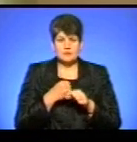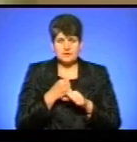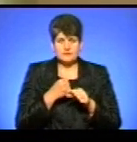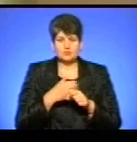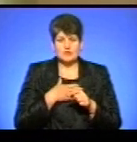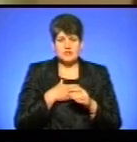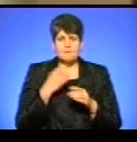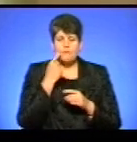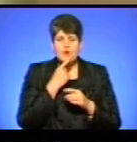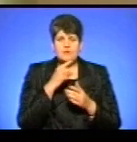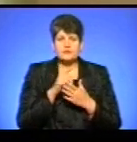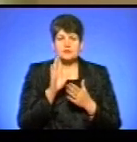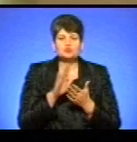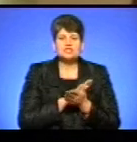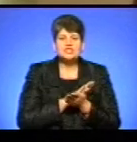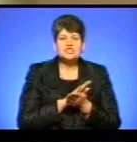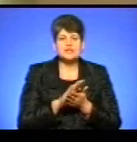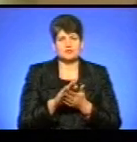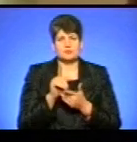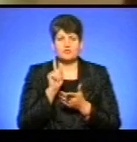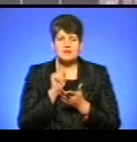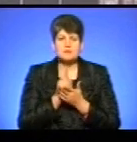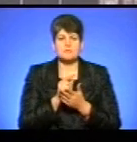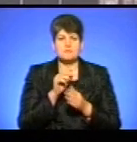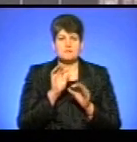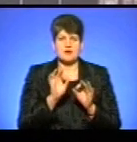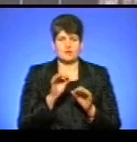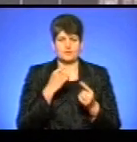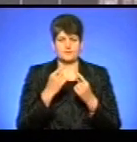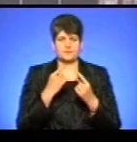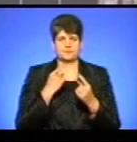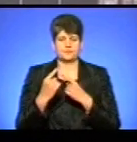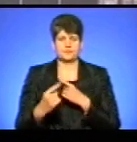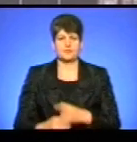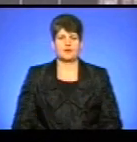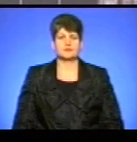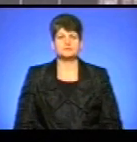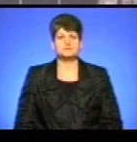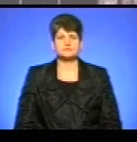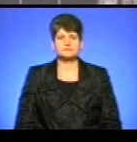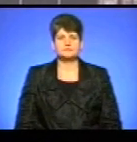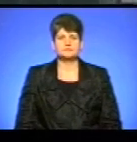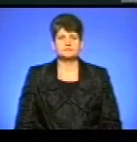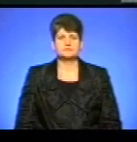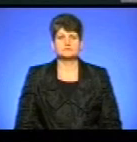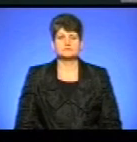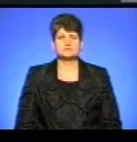тому що наша мова повинна бути шистою і ми повинні правильно розмовляти. Любов Гадумська, Оксана Галіяш, Новини